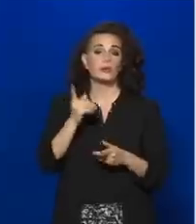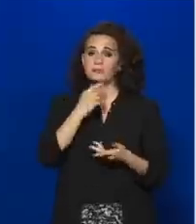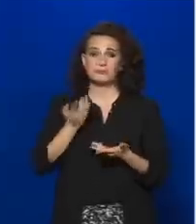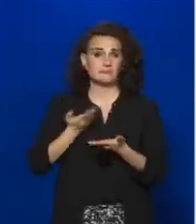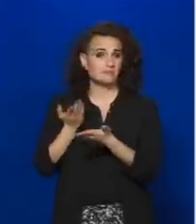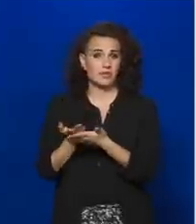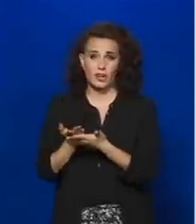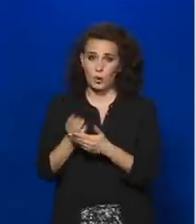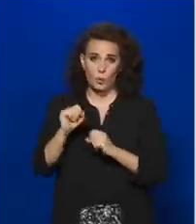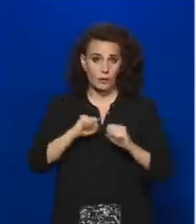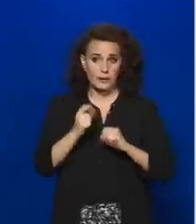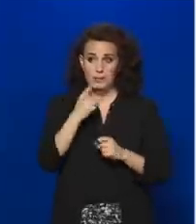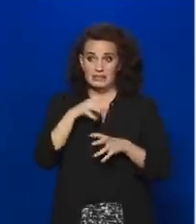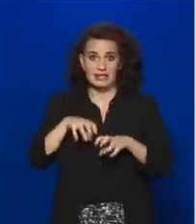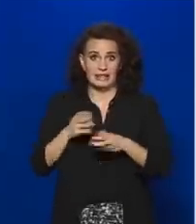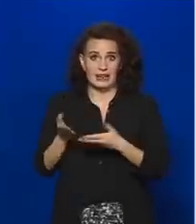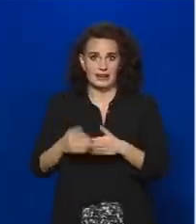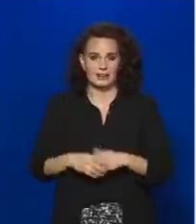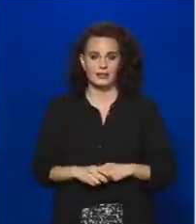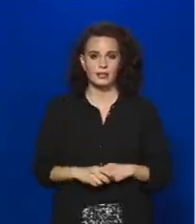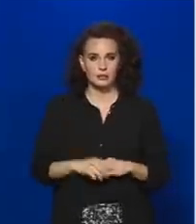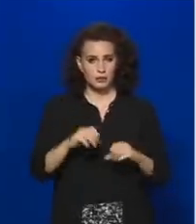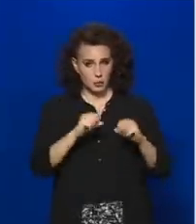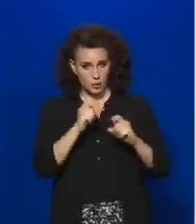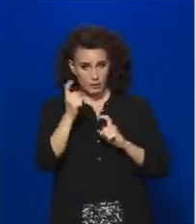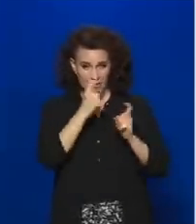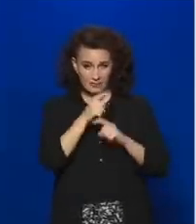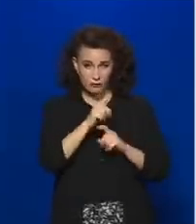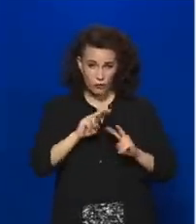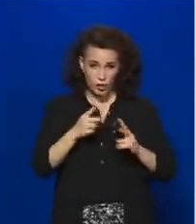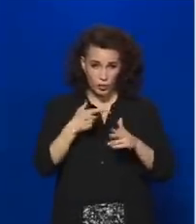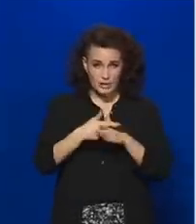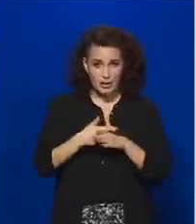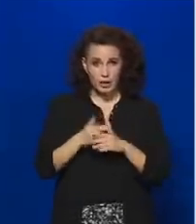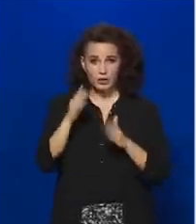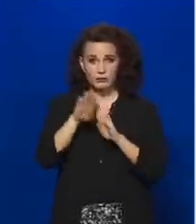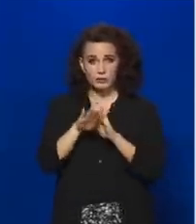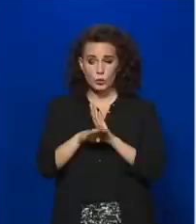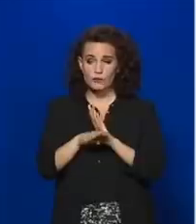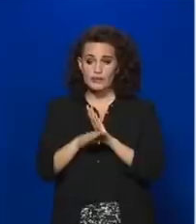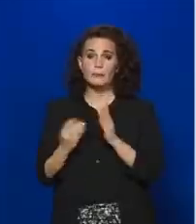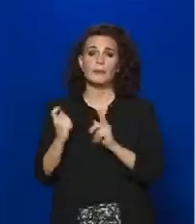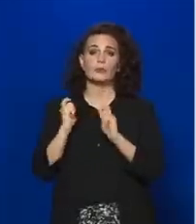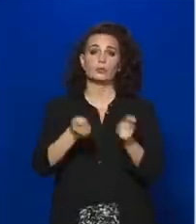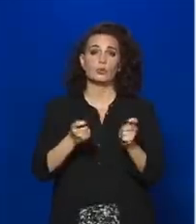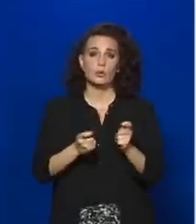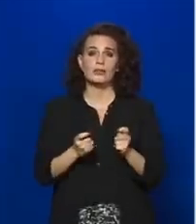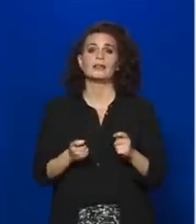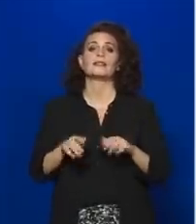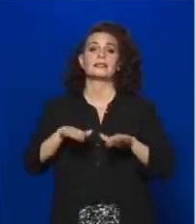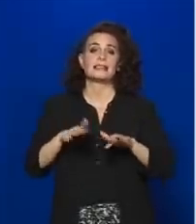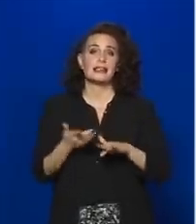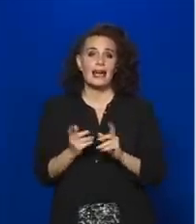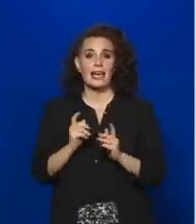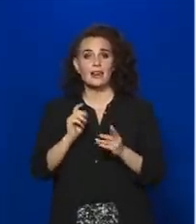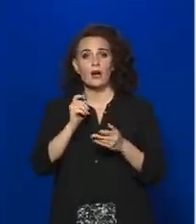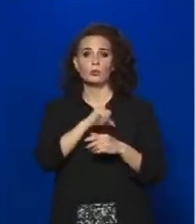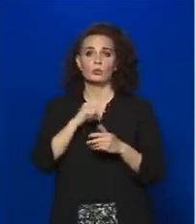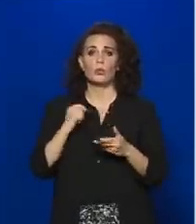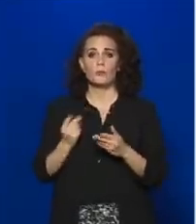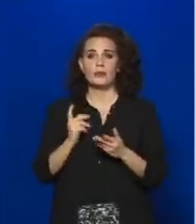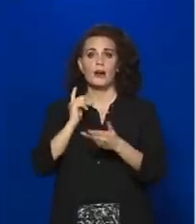ezen a napon? A kormány szerint van-e köze ennek a törvénynek a nemrég ismét benyújtott székely autonómia tervezethez, és Klaus Johannes államelnök